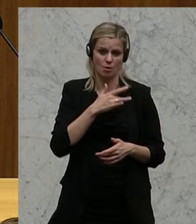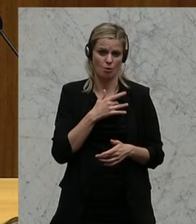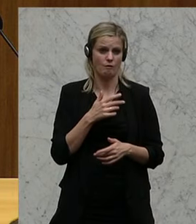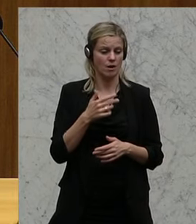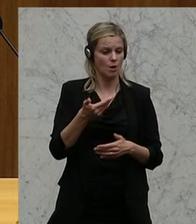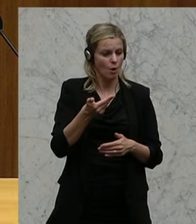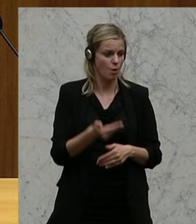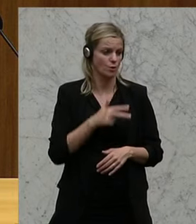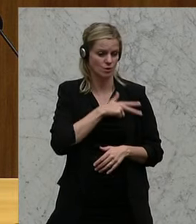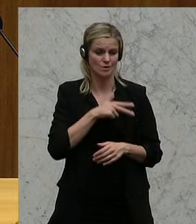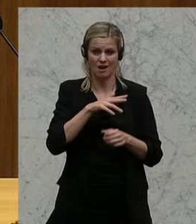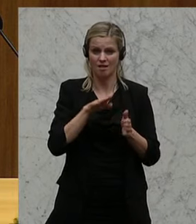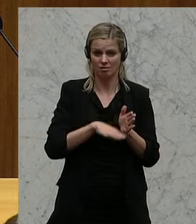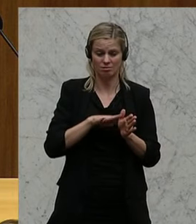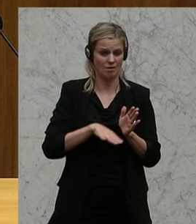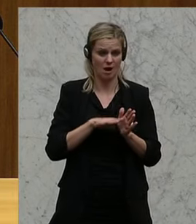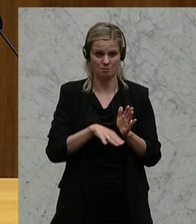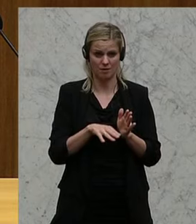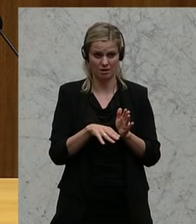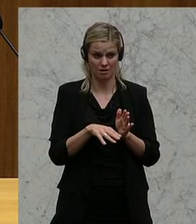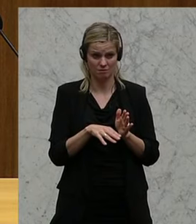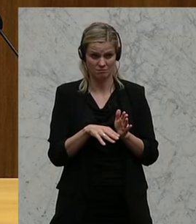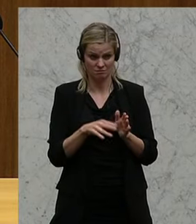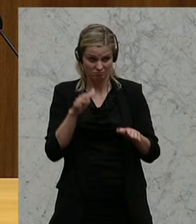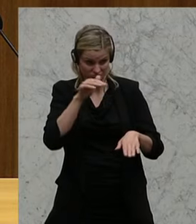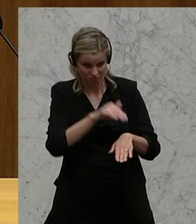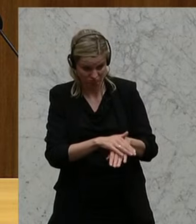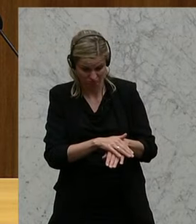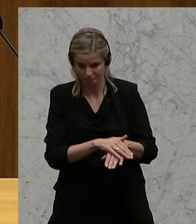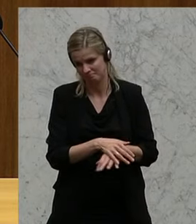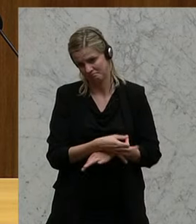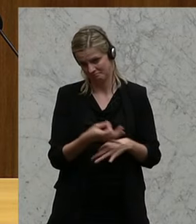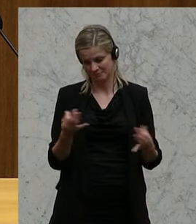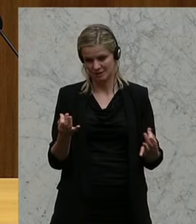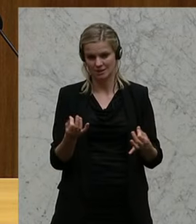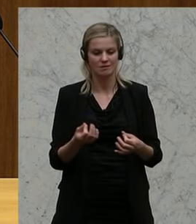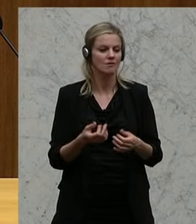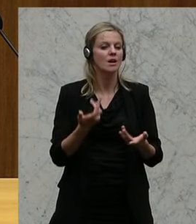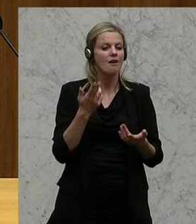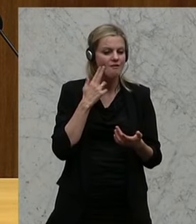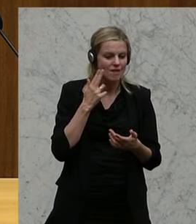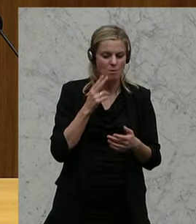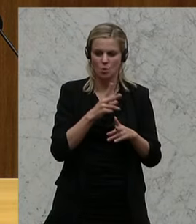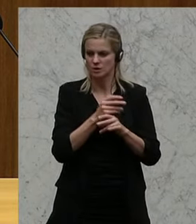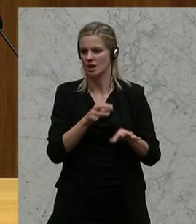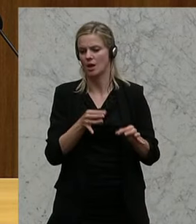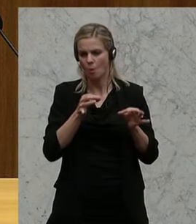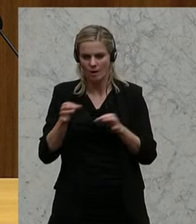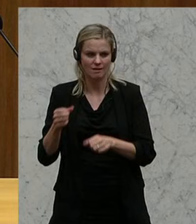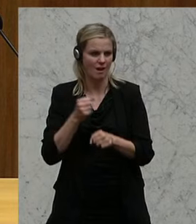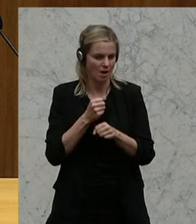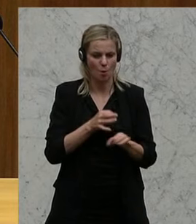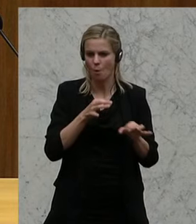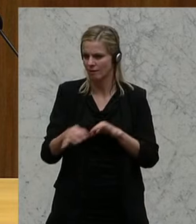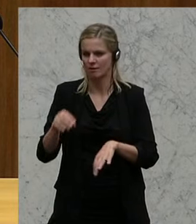seltensten Fällen trifft. Firmen, die in Österreich ordentlich arbeiten, die ihre Mitarbeiter ordentlich anmelden, sind ja auch